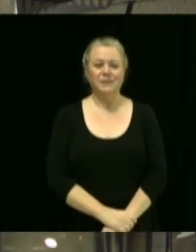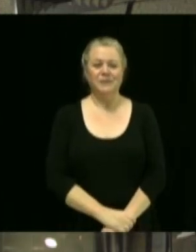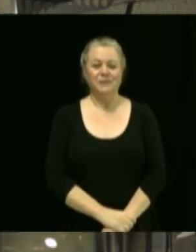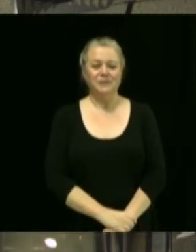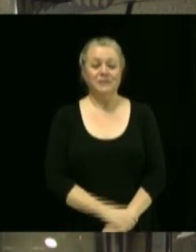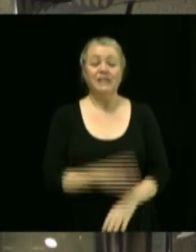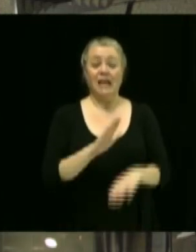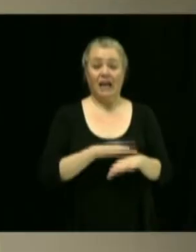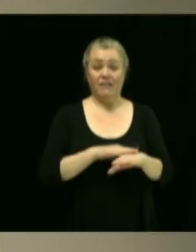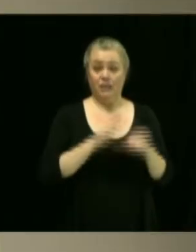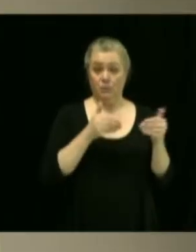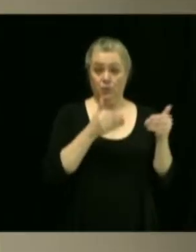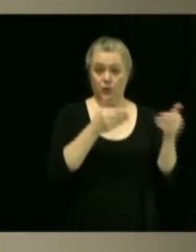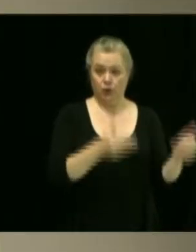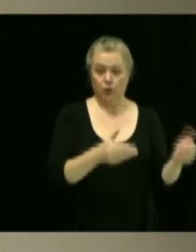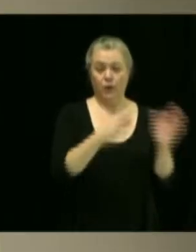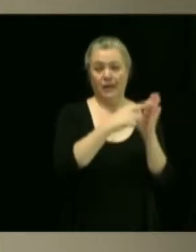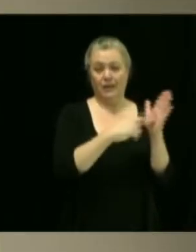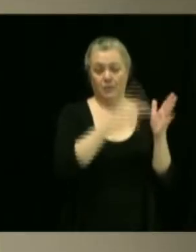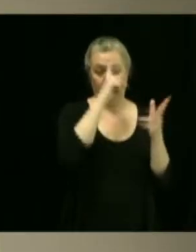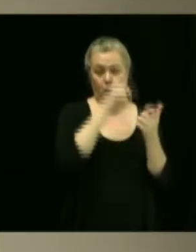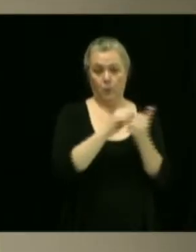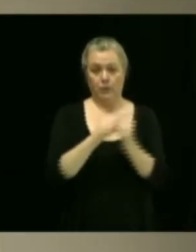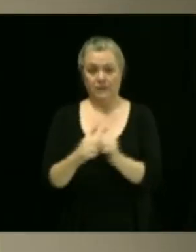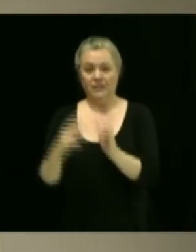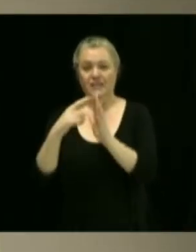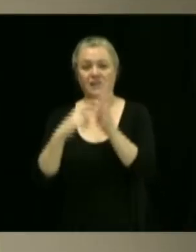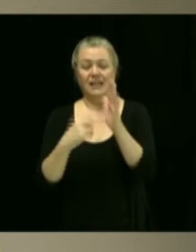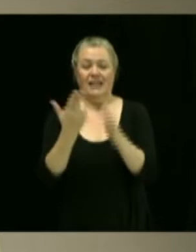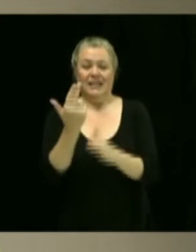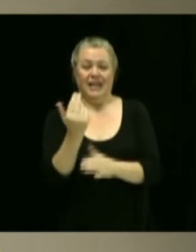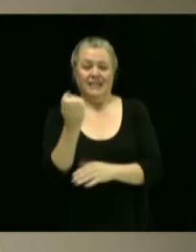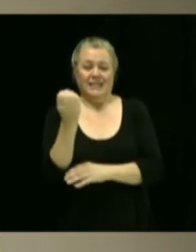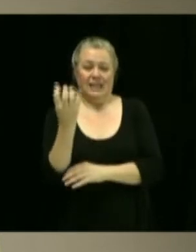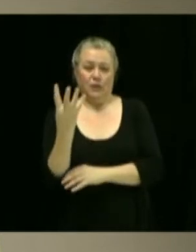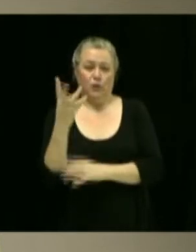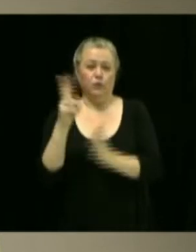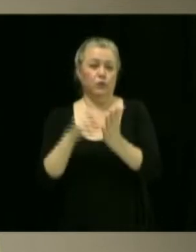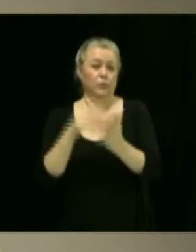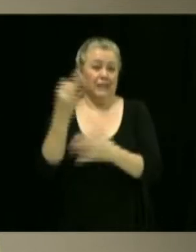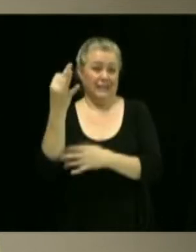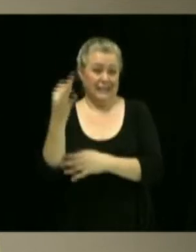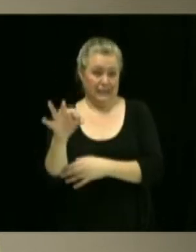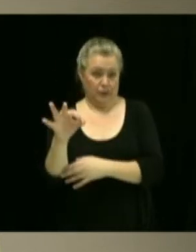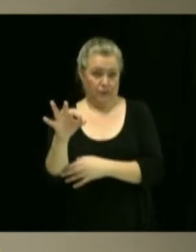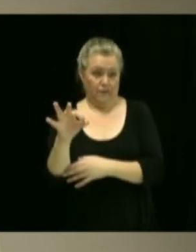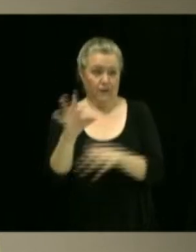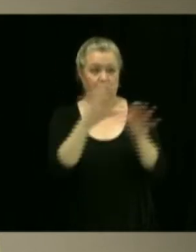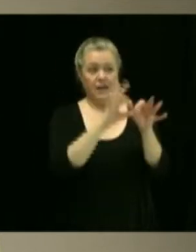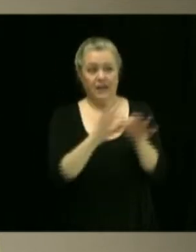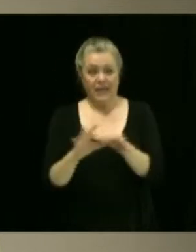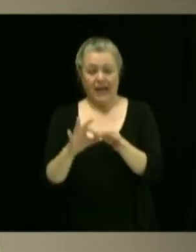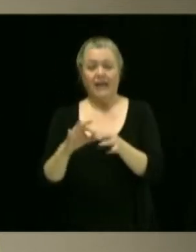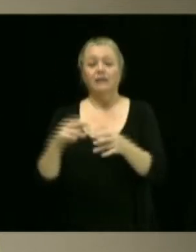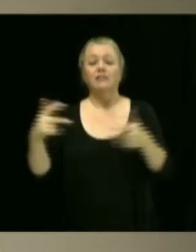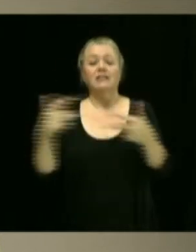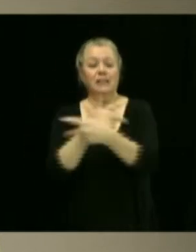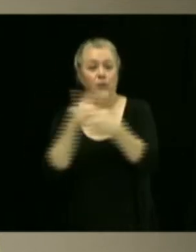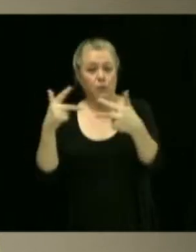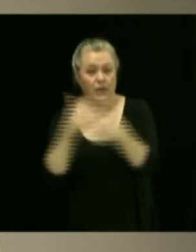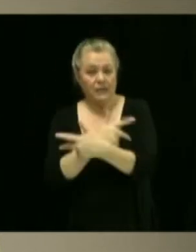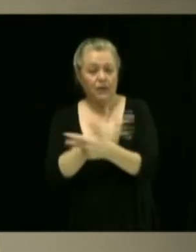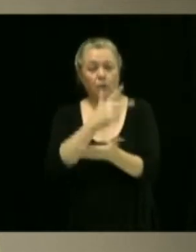L'avis de motion à être donné d'un règlement modifiant le règlement 1314-2019 relatif à la circulation, au stationnement, à la